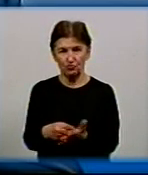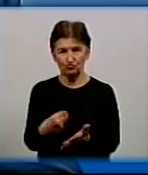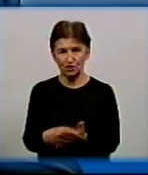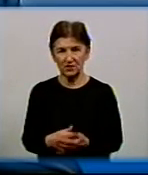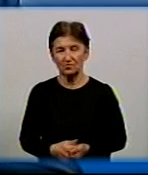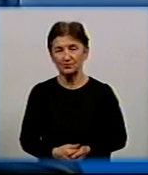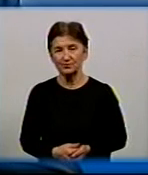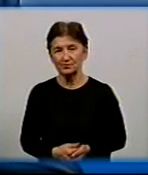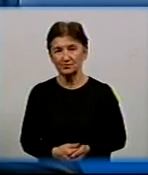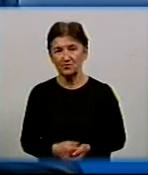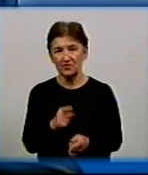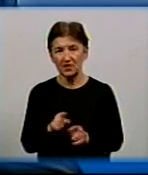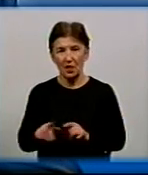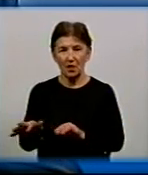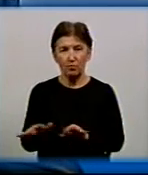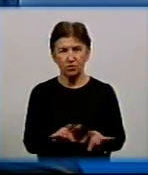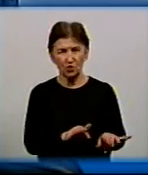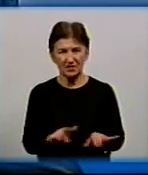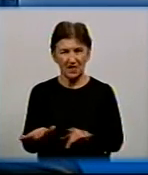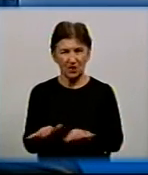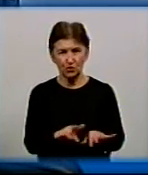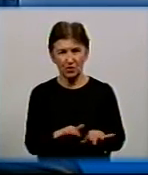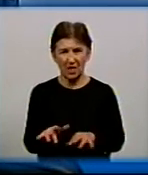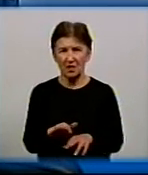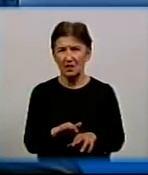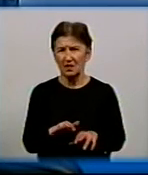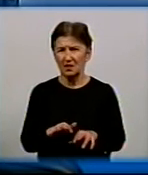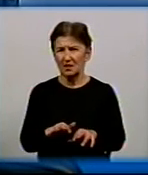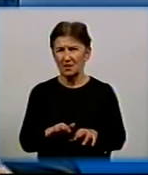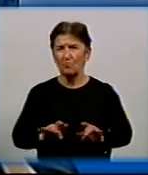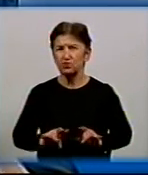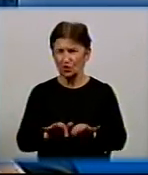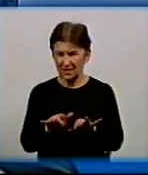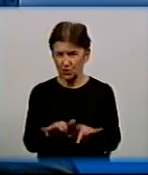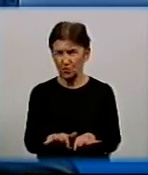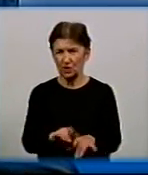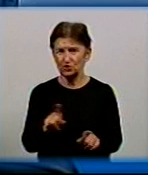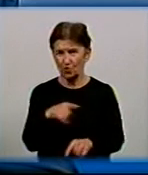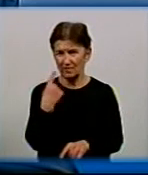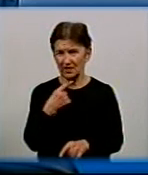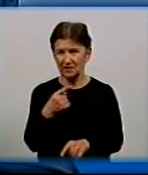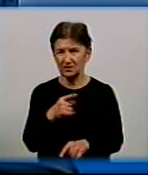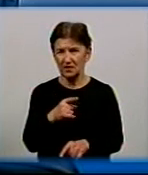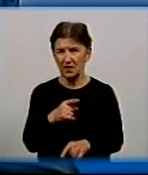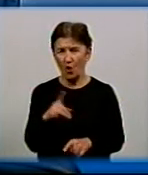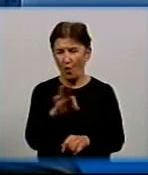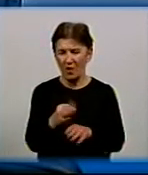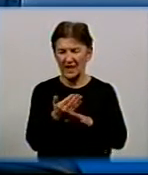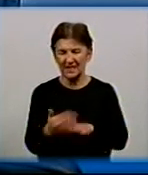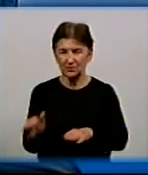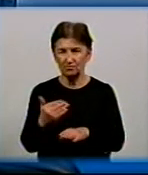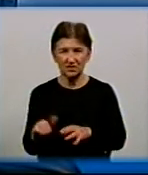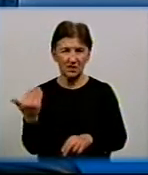Дивіться, процедура закону реструктуризації боргів, це те, що я і казав, говорить про